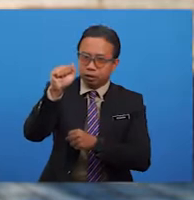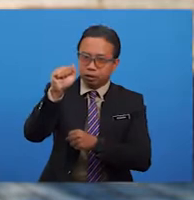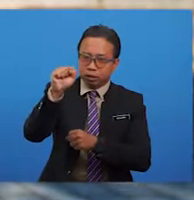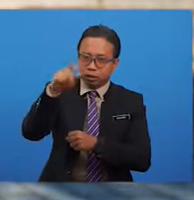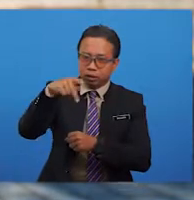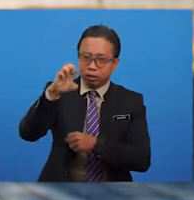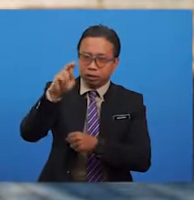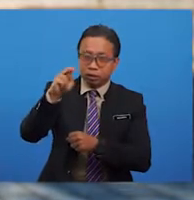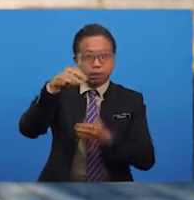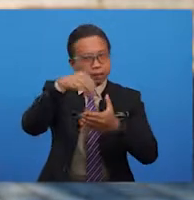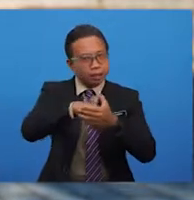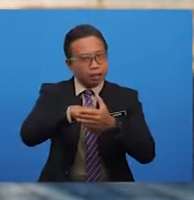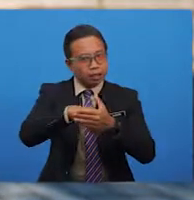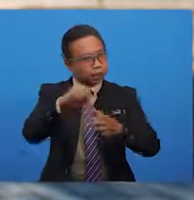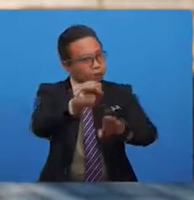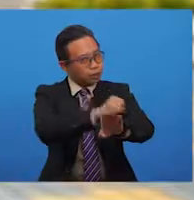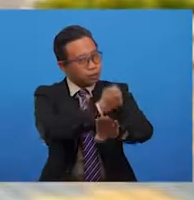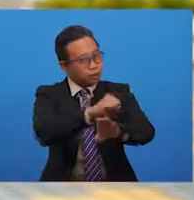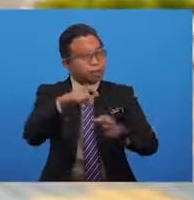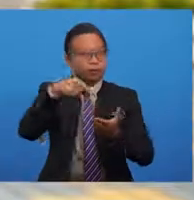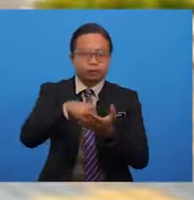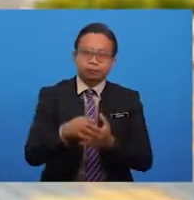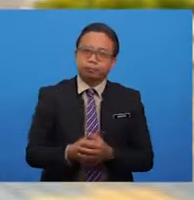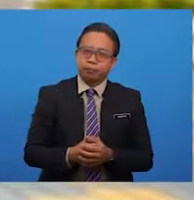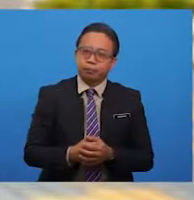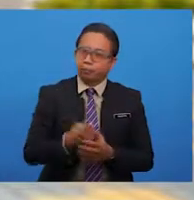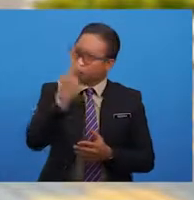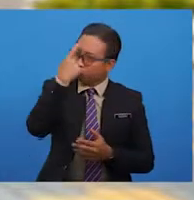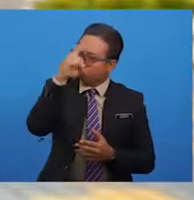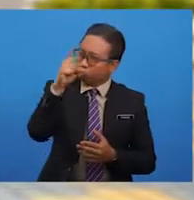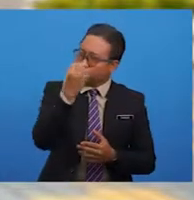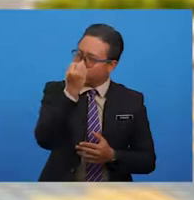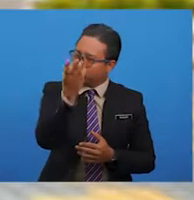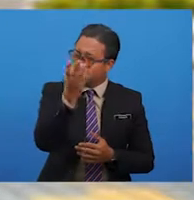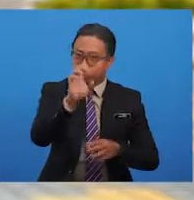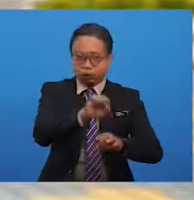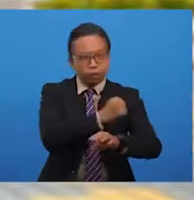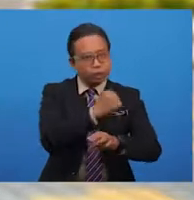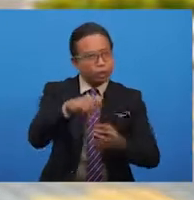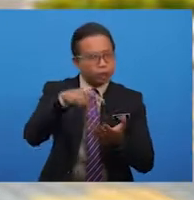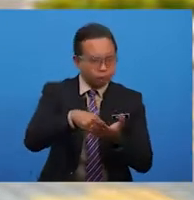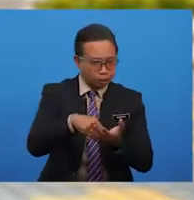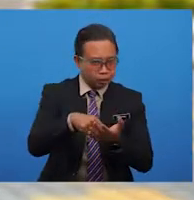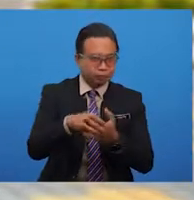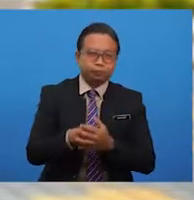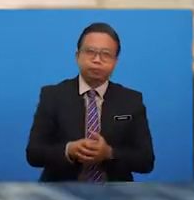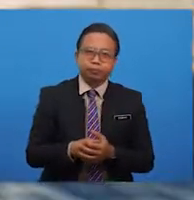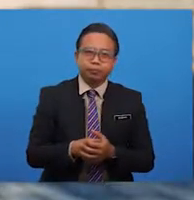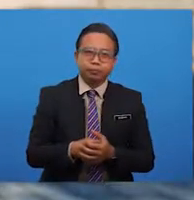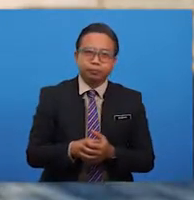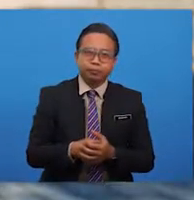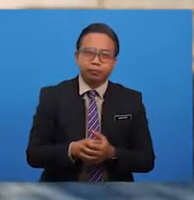sasra dalam sajak kuduk perang. untuk menganalisis komponen sasra dalam sajak kuduk perang ini,